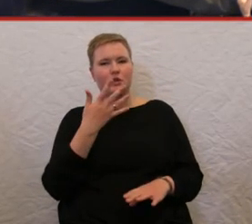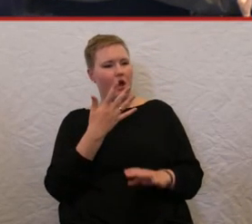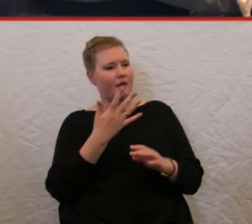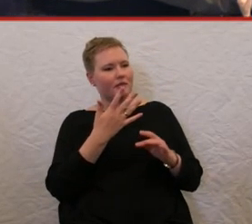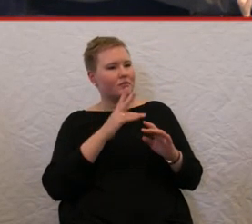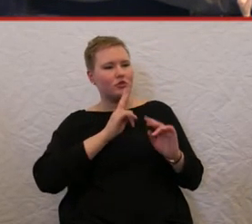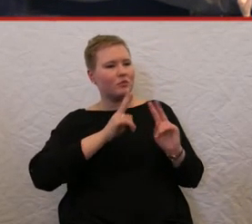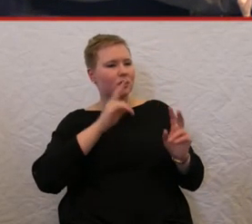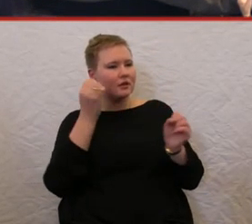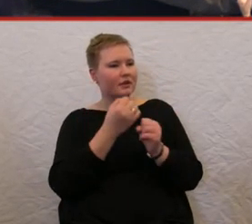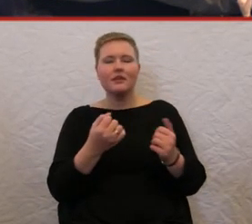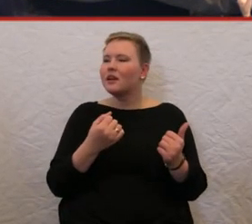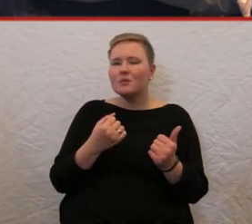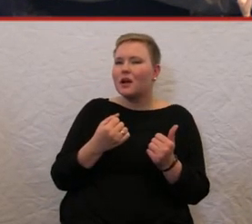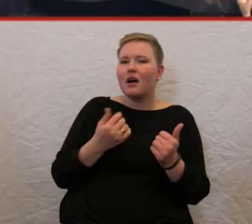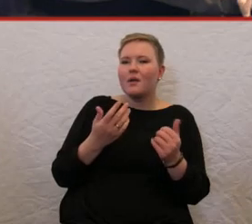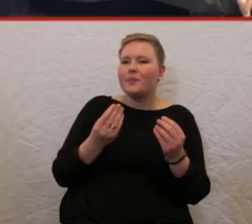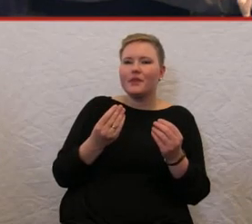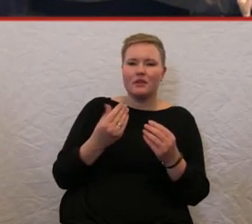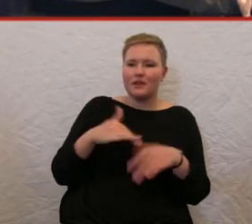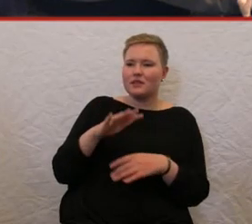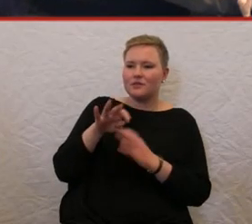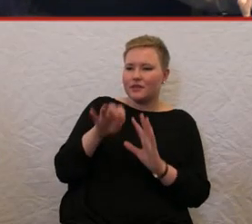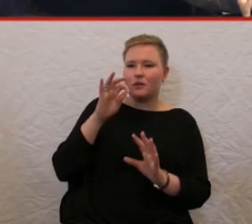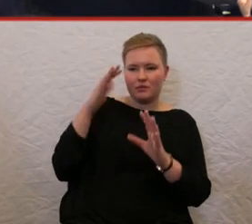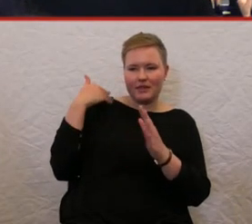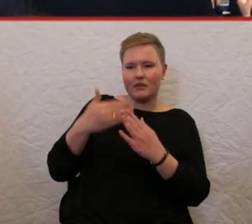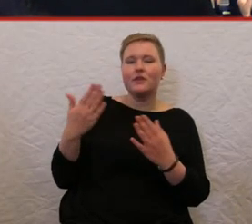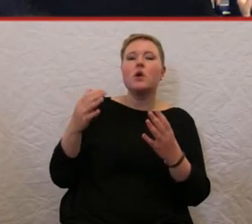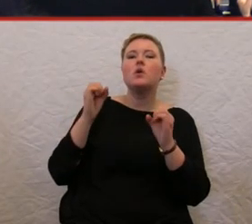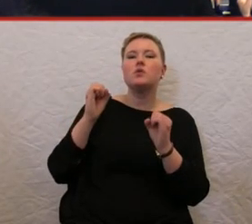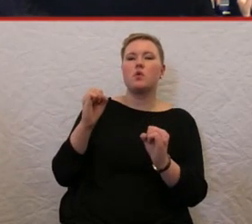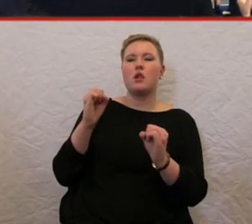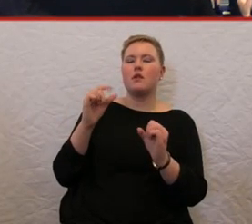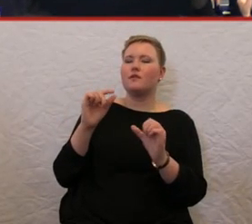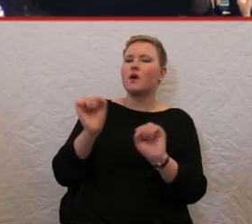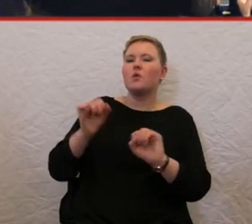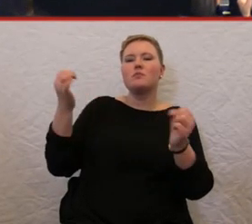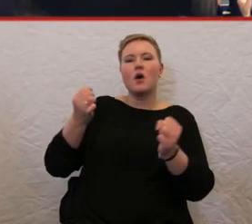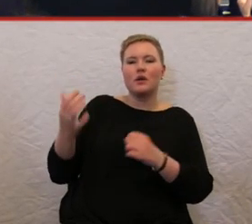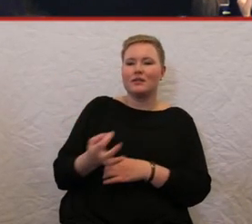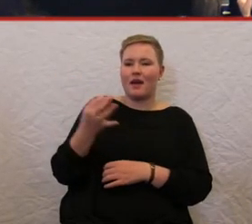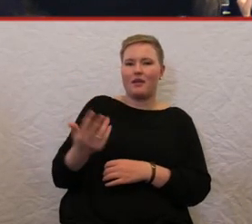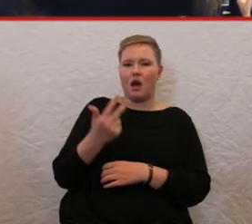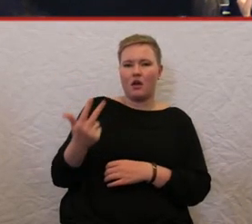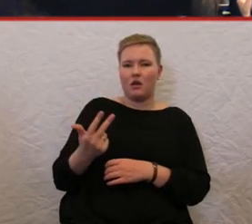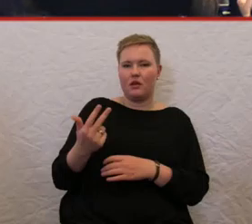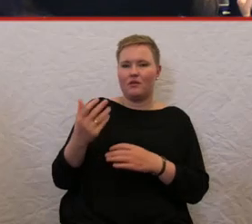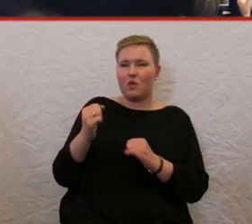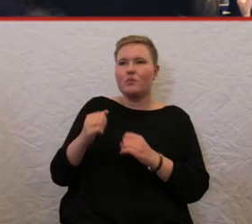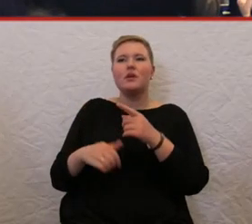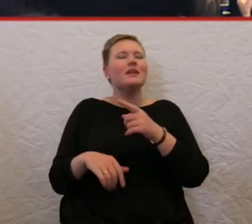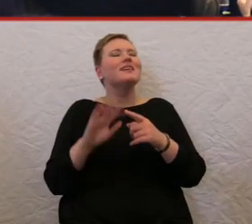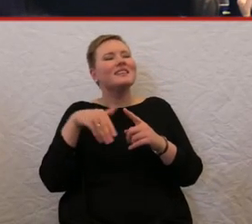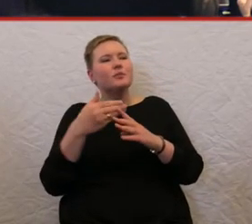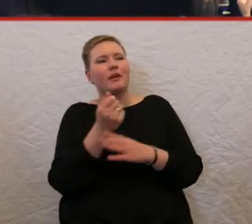Man kann es ja mal ausprobieren. Ich habe halt noch ein Null gefunden. Das ist halt das Problem. Nein, es gibt schon einige, aber die reichen ja